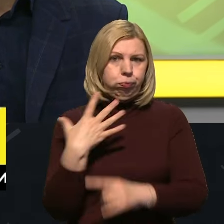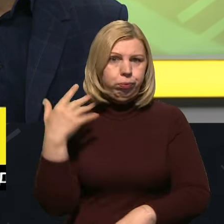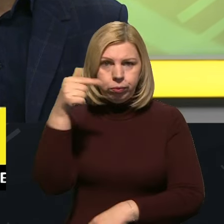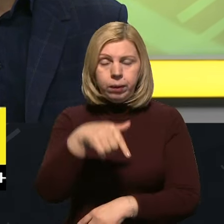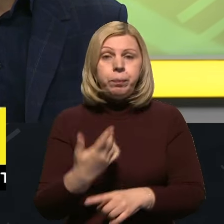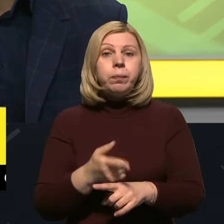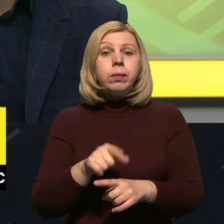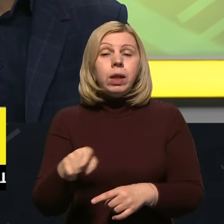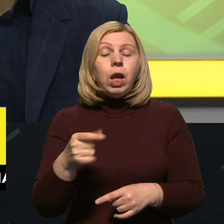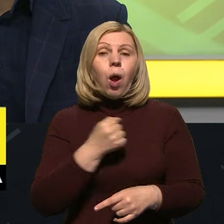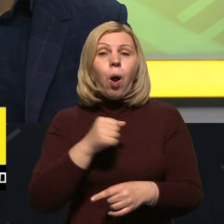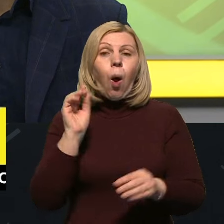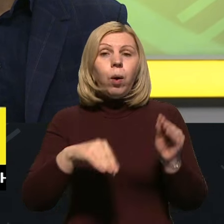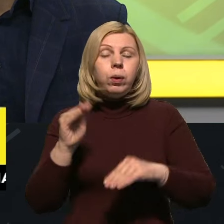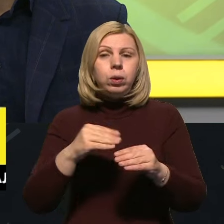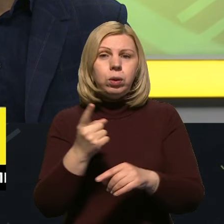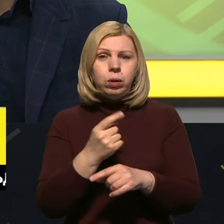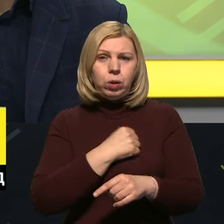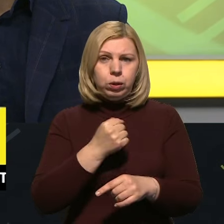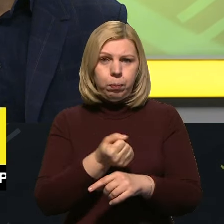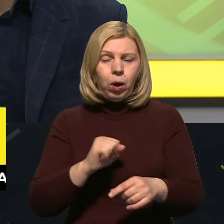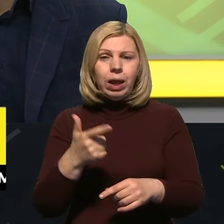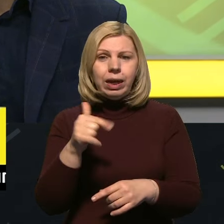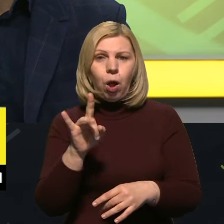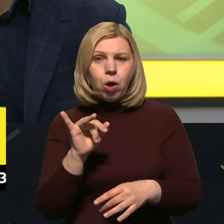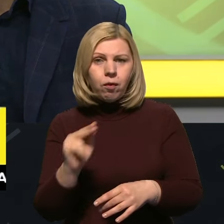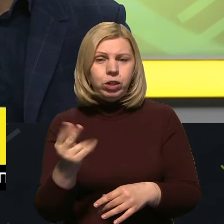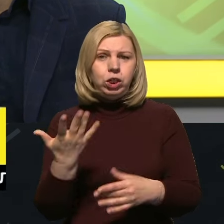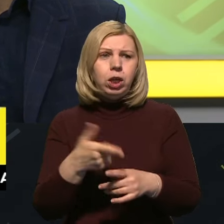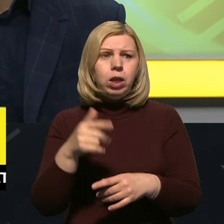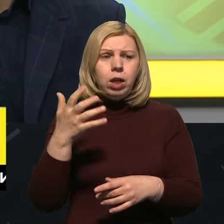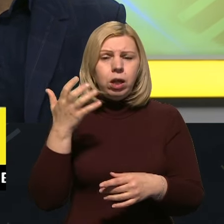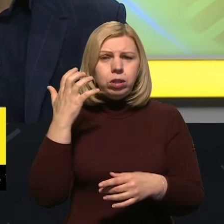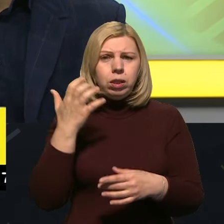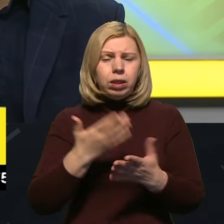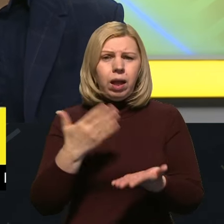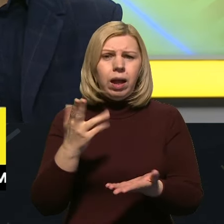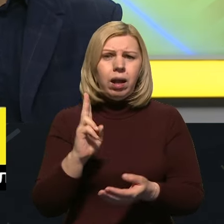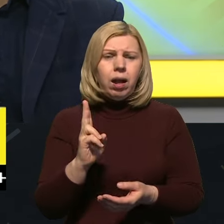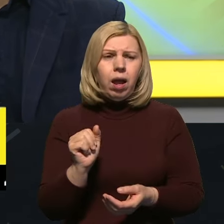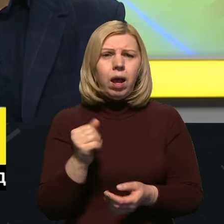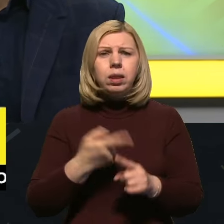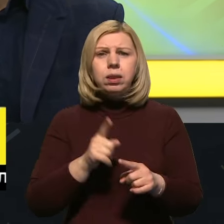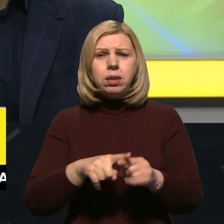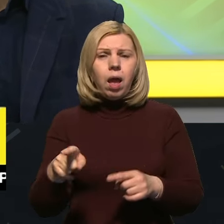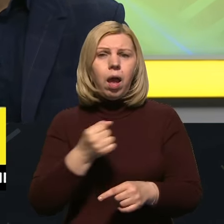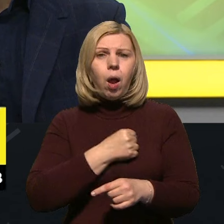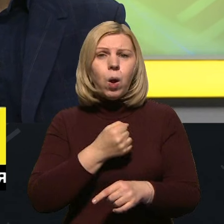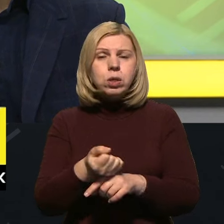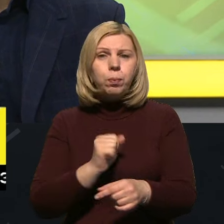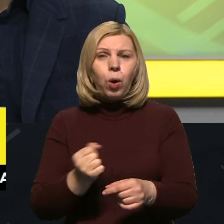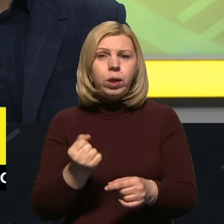це озброєння російських фрегатів типу Гриворовіч, там до Чорного моря є Есен та Макаров. Це озброєння